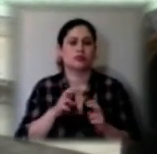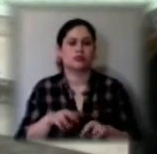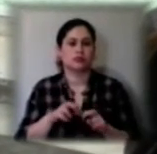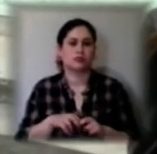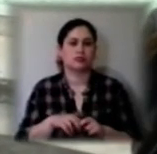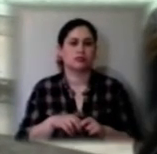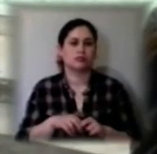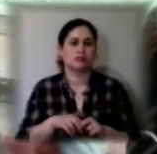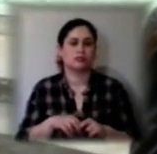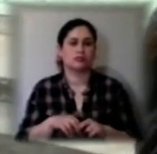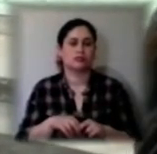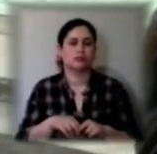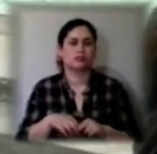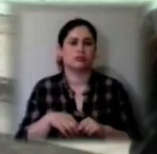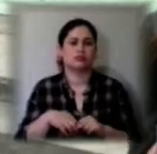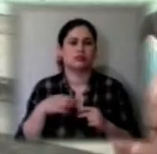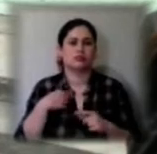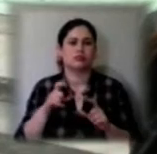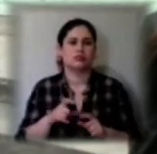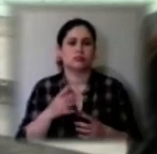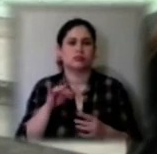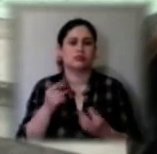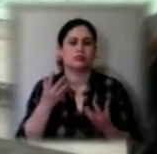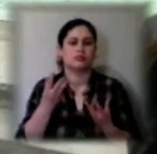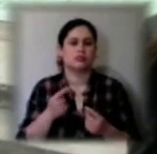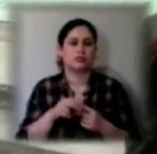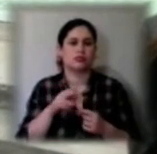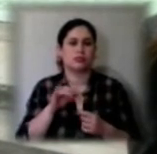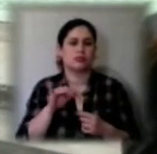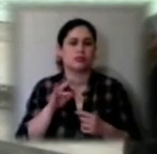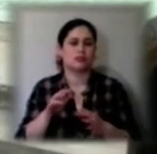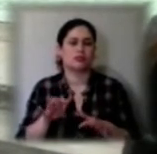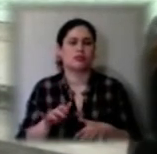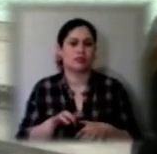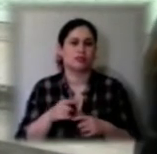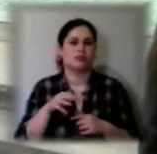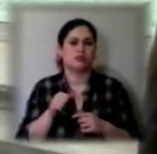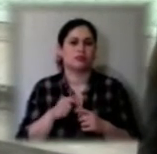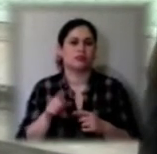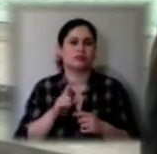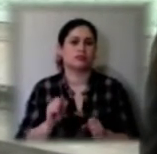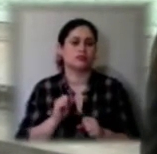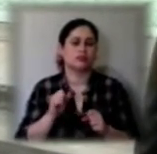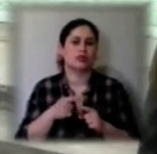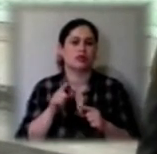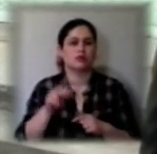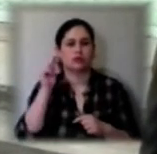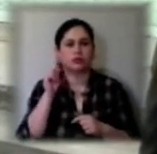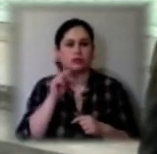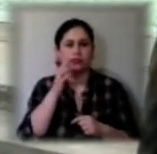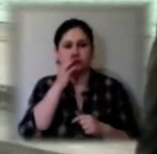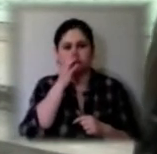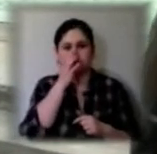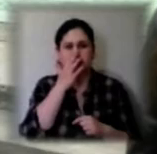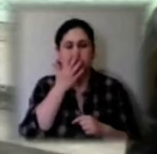Ми сидимо цілими днями перед екраном комп'ютера та щось намагаємося там вивчити, але